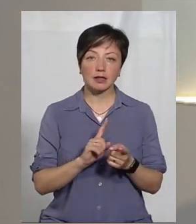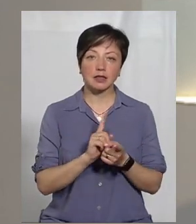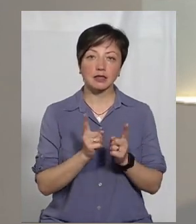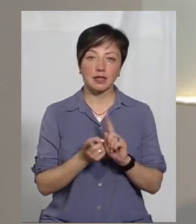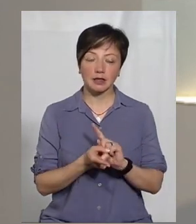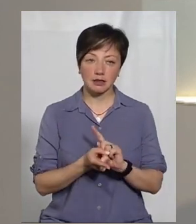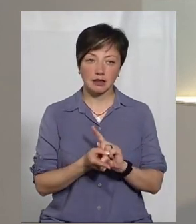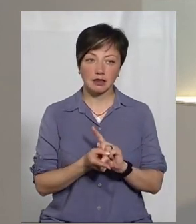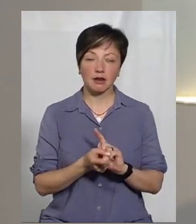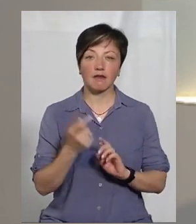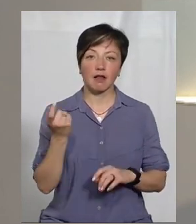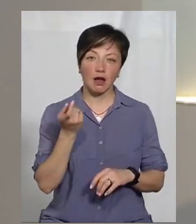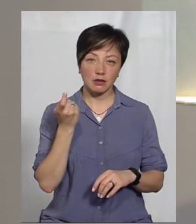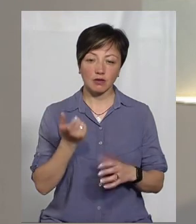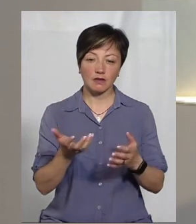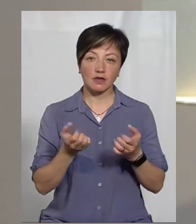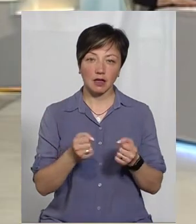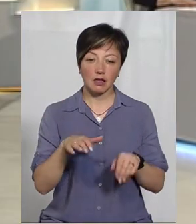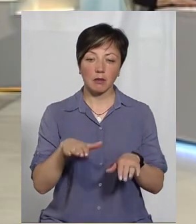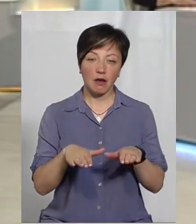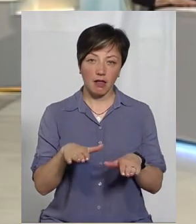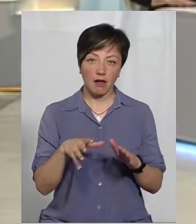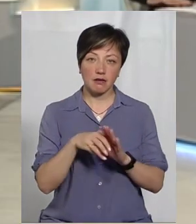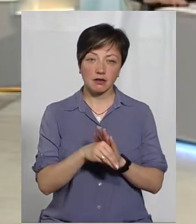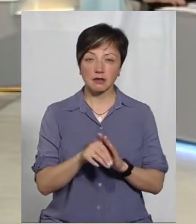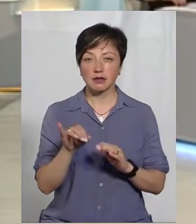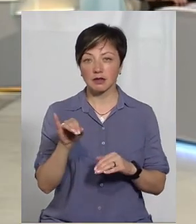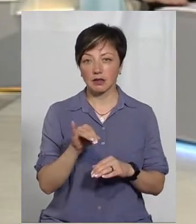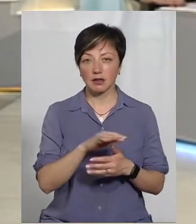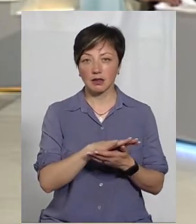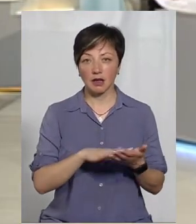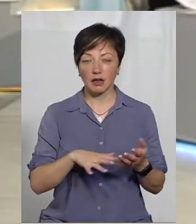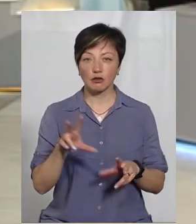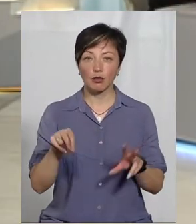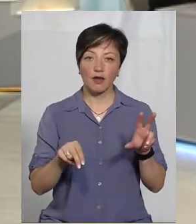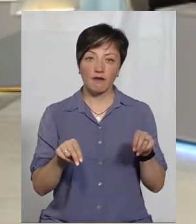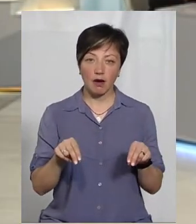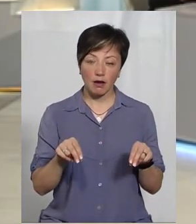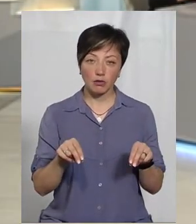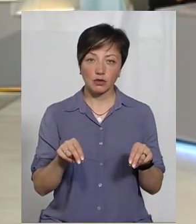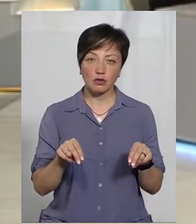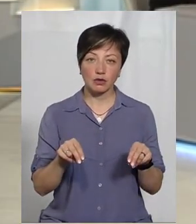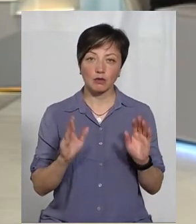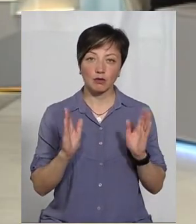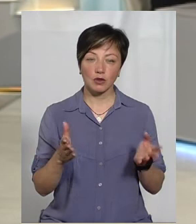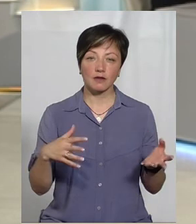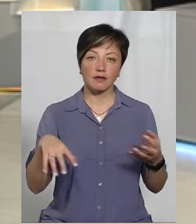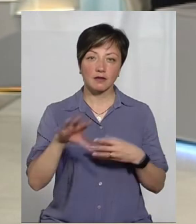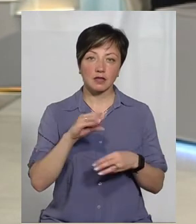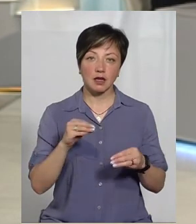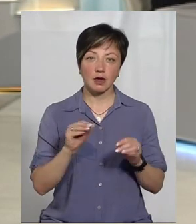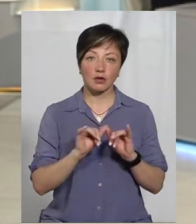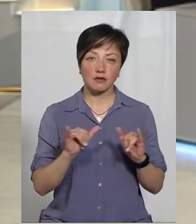власником, взяти на баланс, і тоді вже далі сподіваємося, буде все